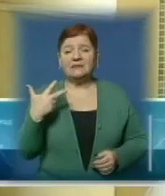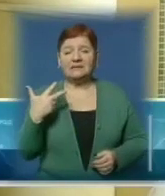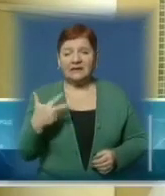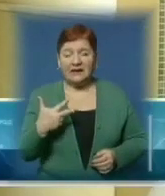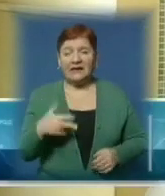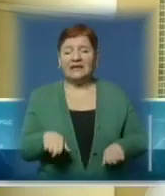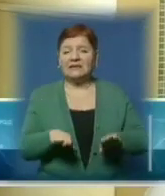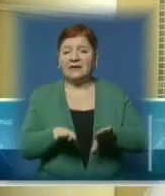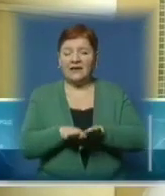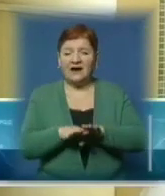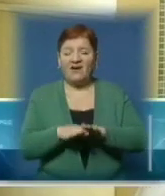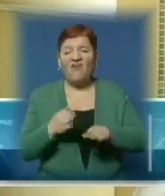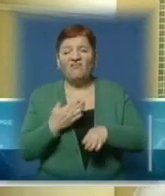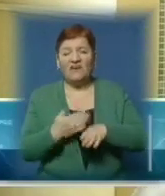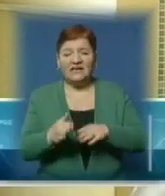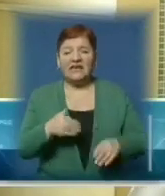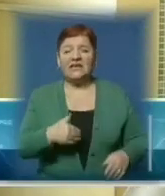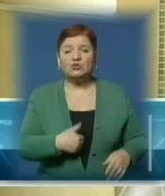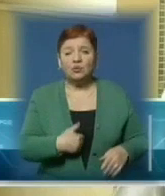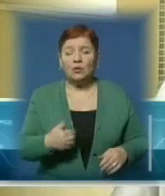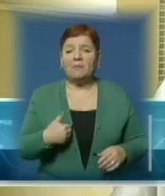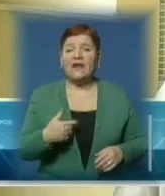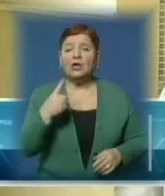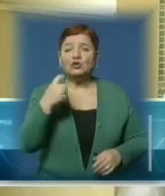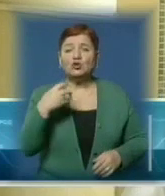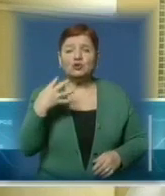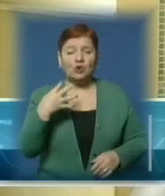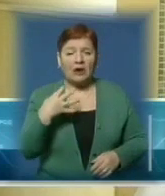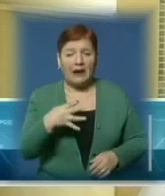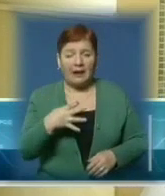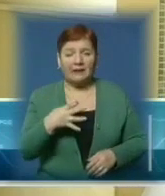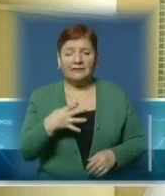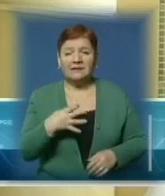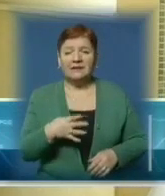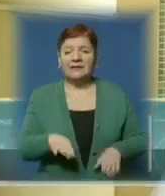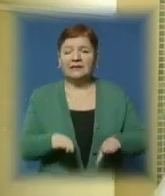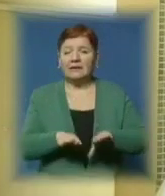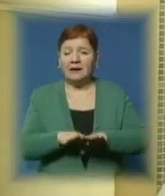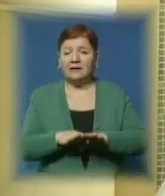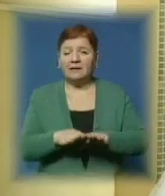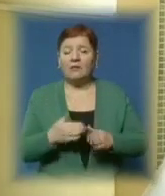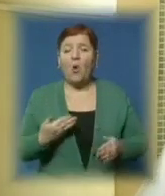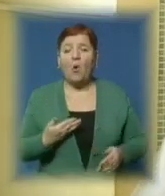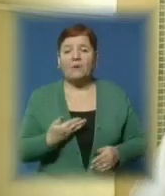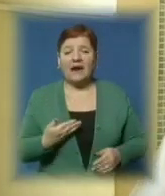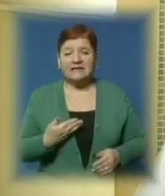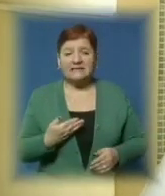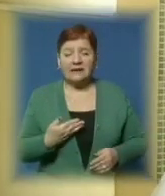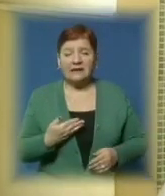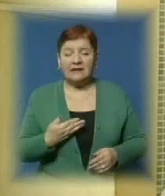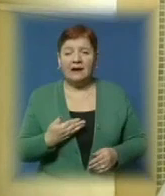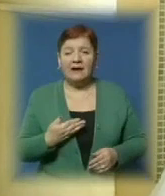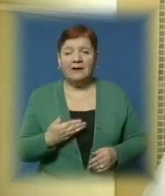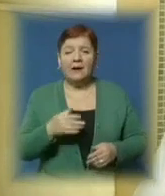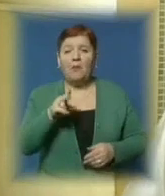гастроктомів видалення шлунку у рік. Ми робимо біля 140 радикальних операцій на реакції прямої кишки